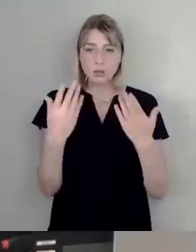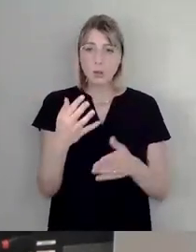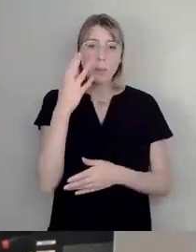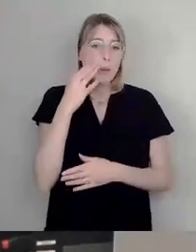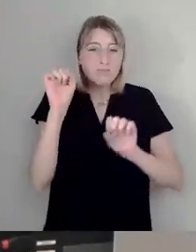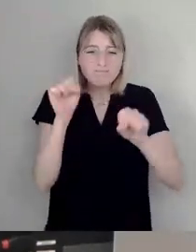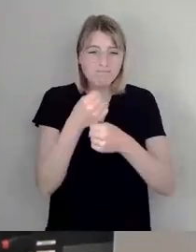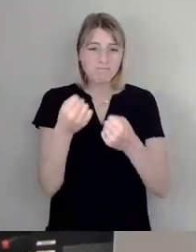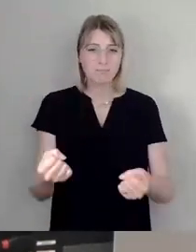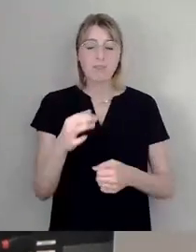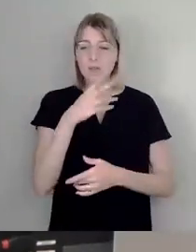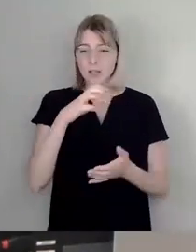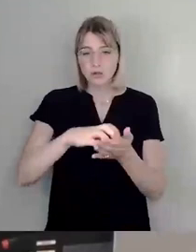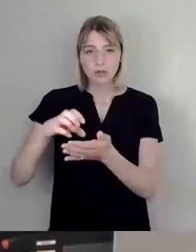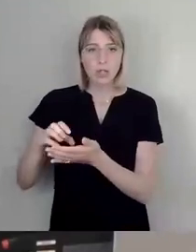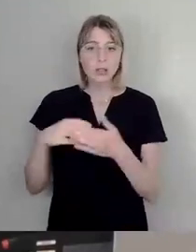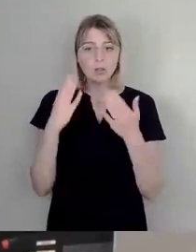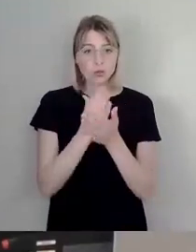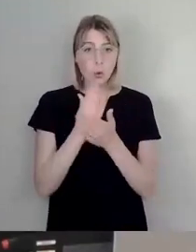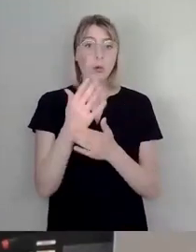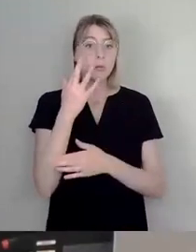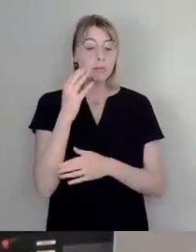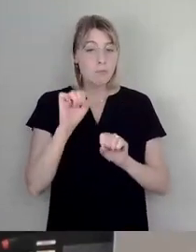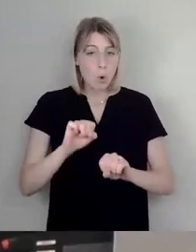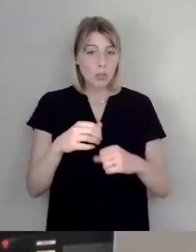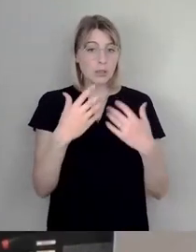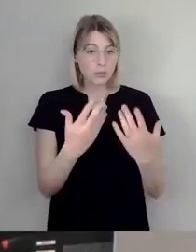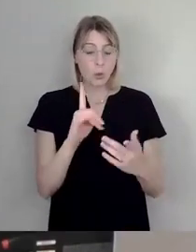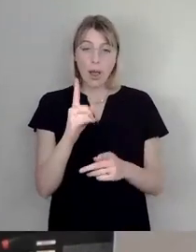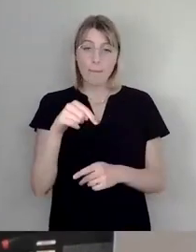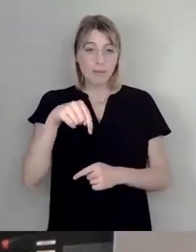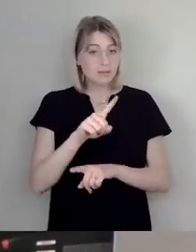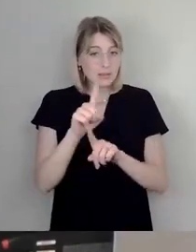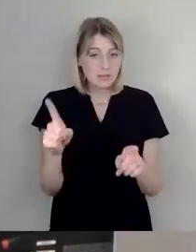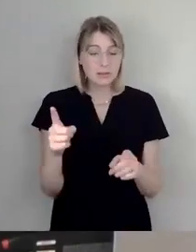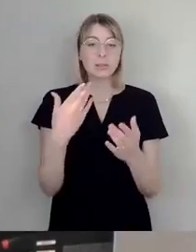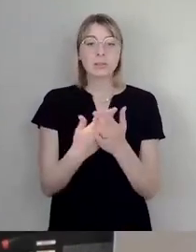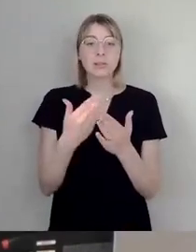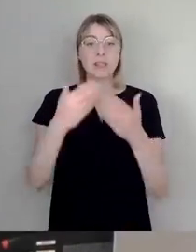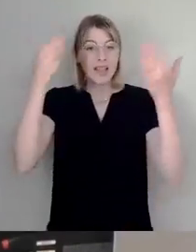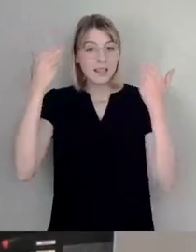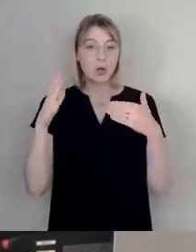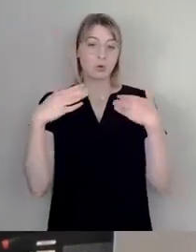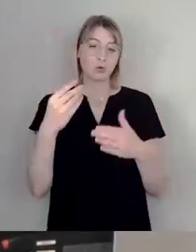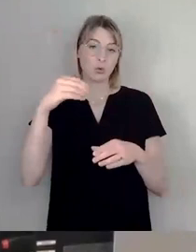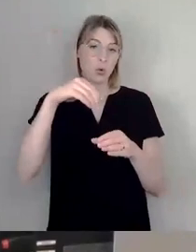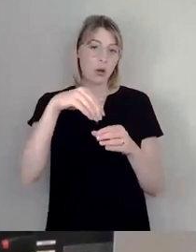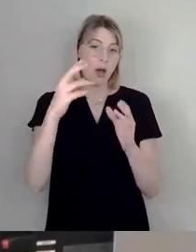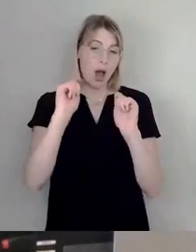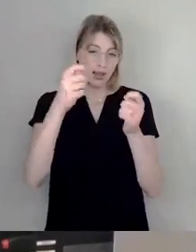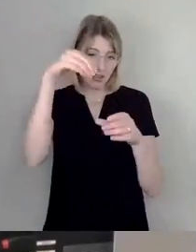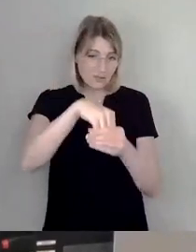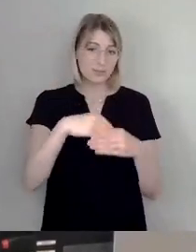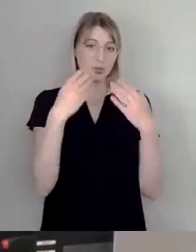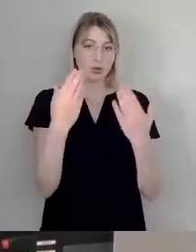ist dies mittlerweile möglich. Und das ist der eigentliche Hintergrund hinter diesem Antrag. Da stehen ja auch solche Dinge drin, die bewusst